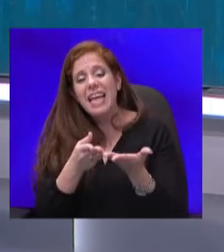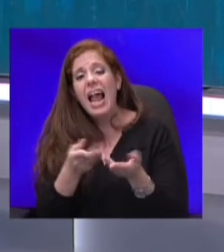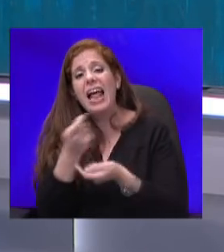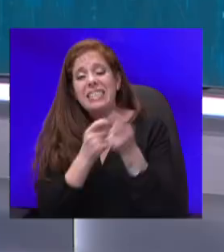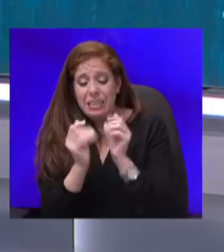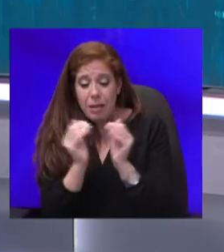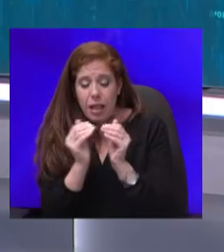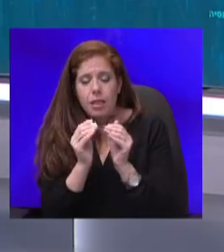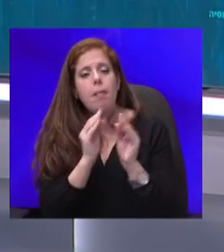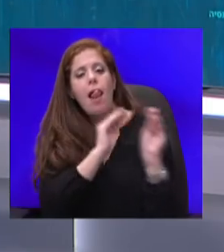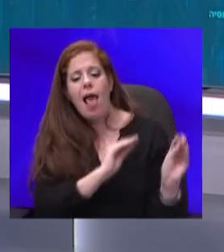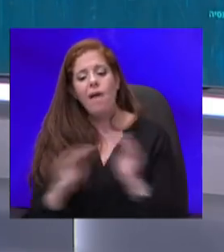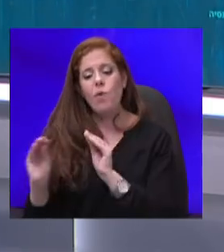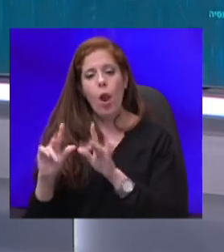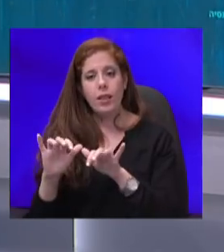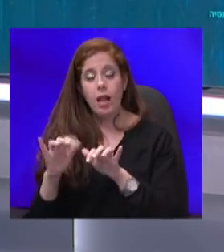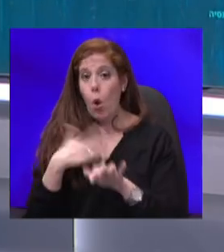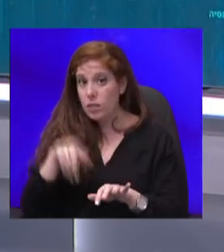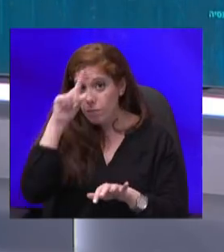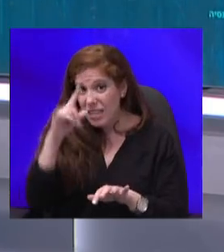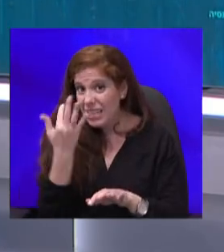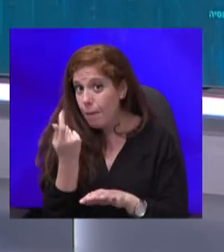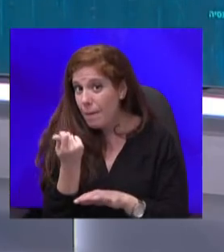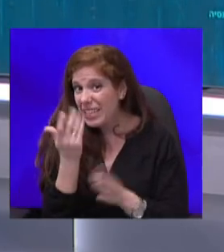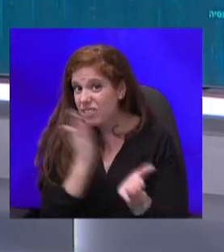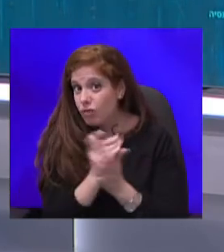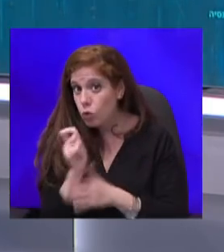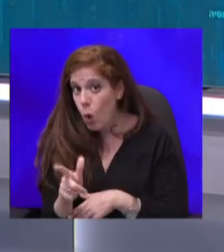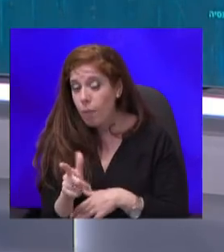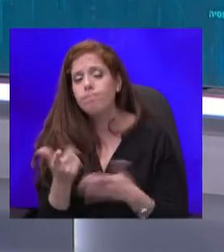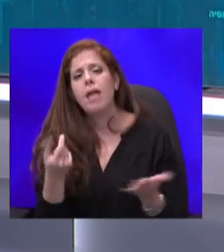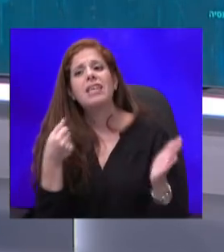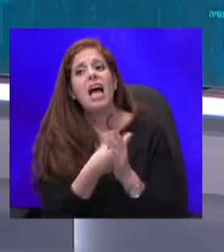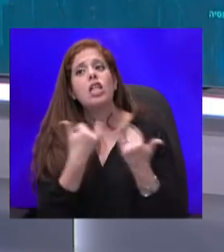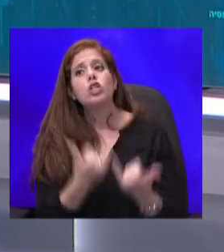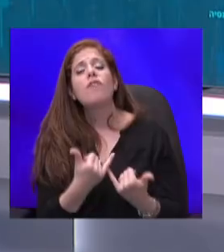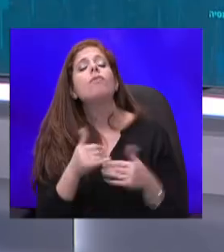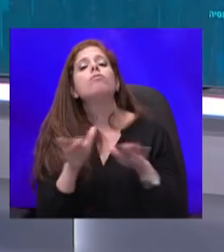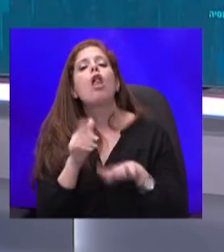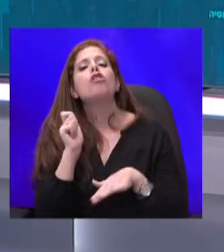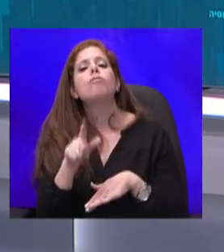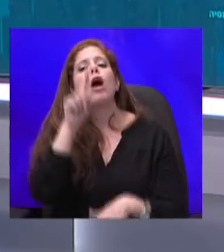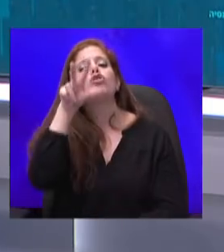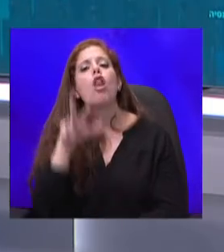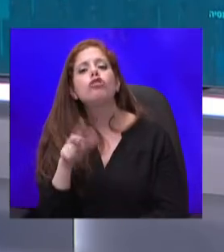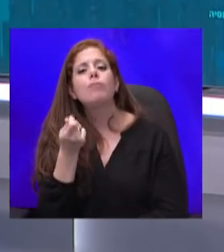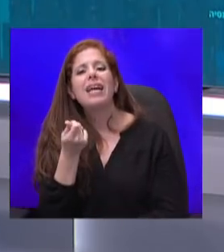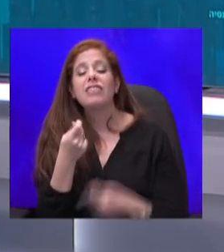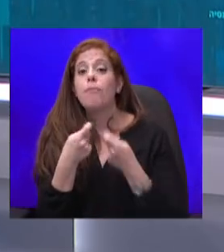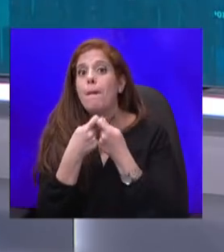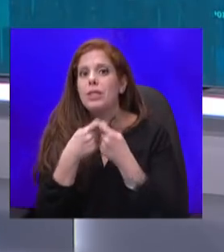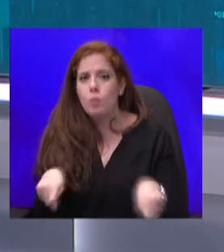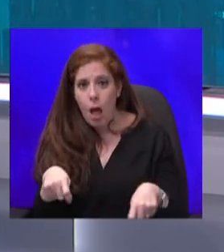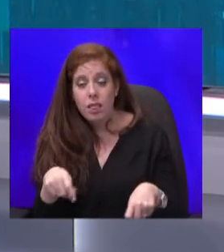רוצים לדעת כמה מהכסף הזה כבר יצא? אז עד כה הממשלה הוציאה שליש מהכסף הזה במזומן. אבל אם להיות אגונים, יש עוד פי